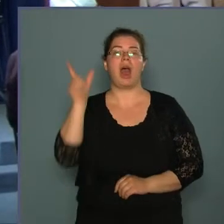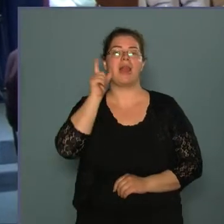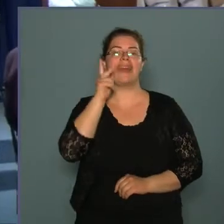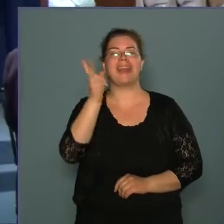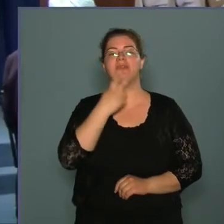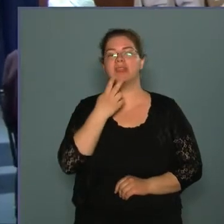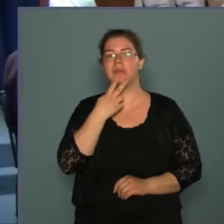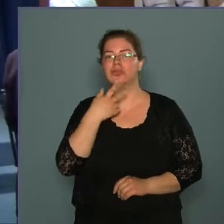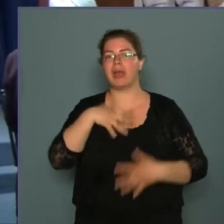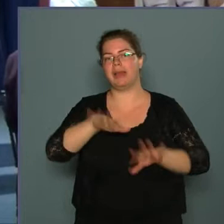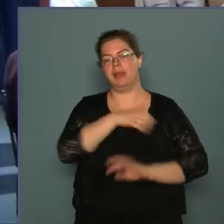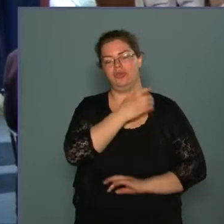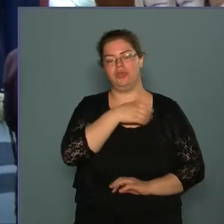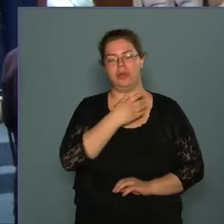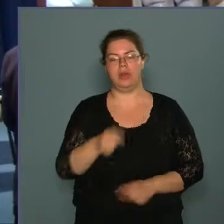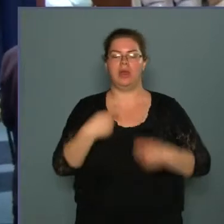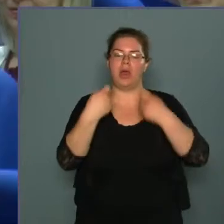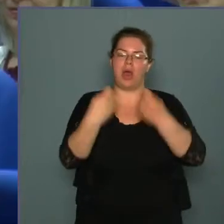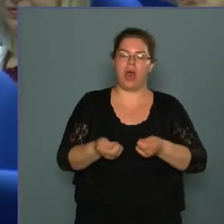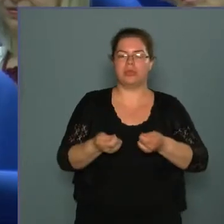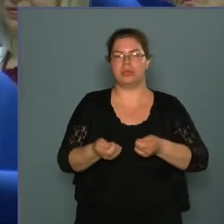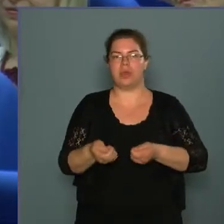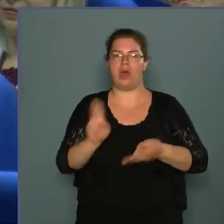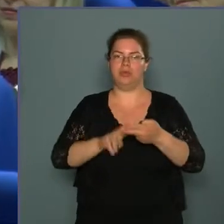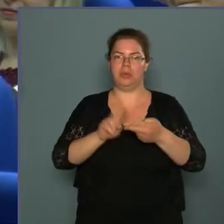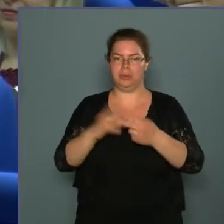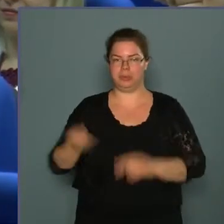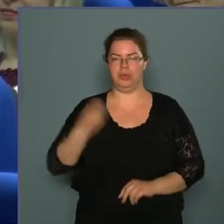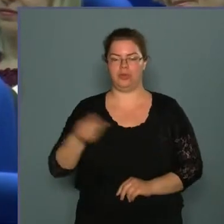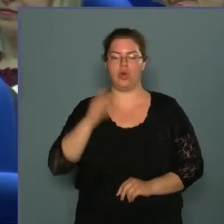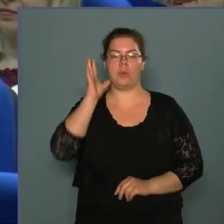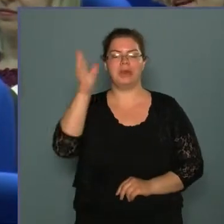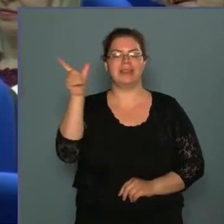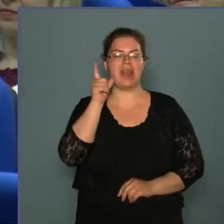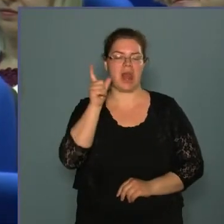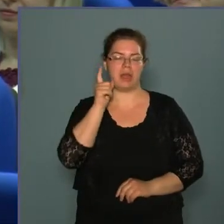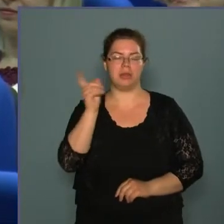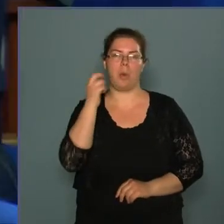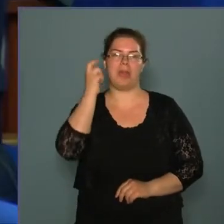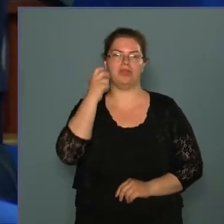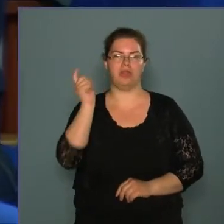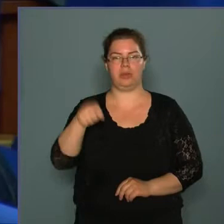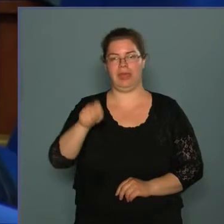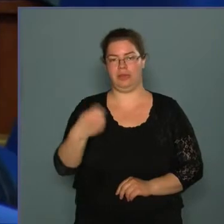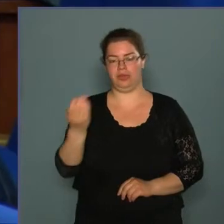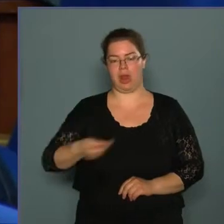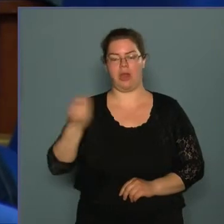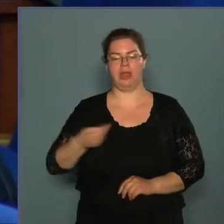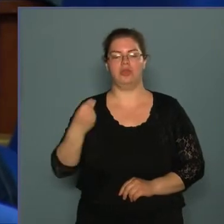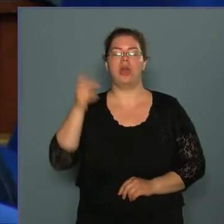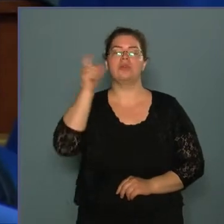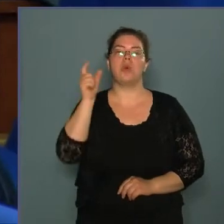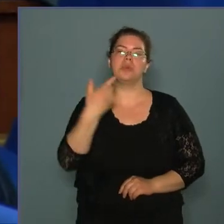Vilmos általános iskola tanulói adtak ünnepi műsort, Komoróczi László Pesterzsébeti képviselő előadásában pedig az Őrmény